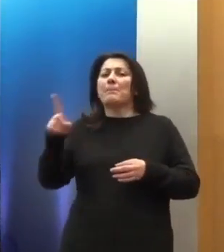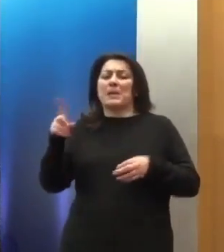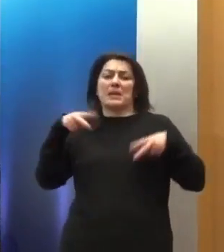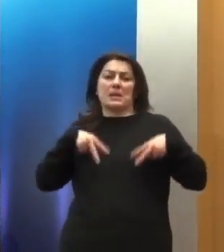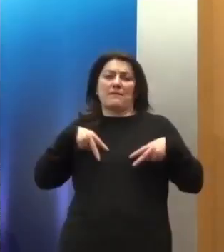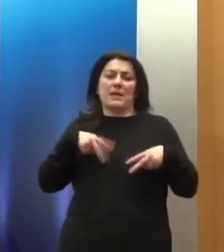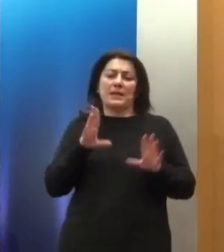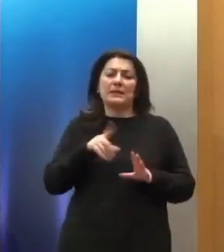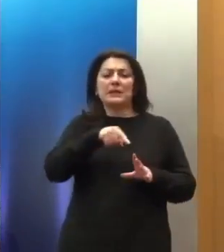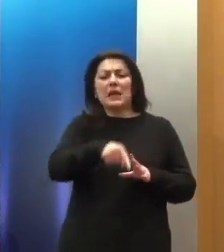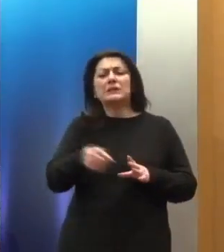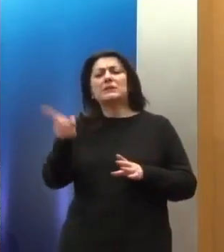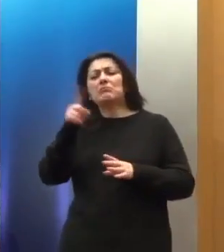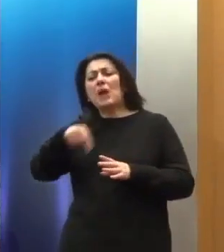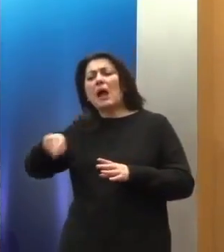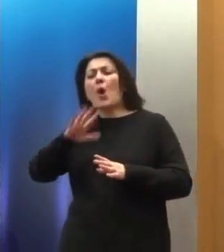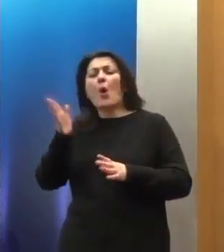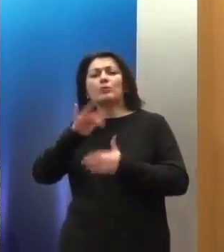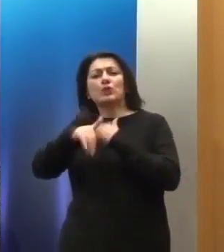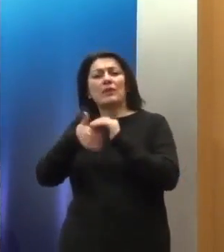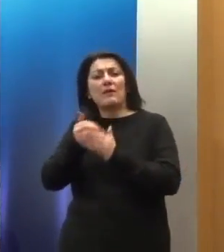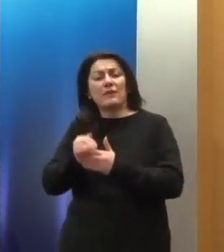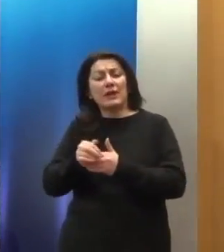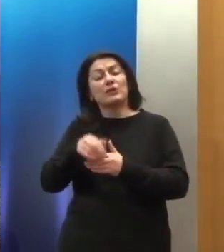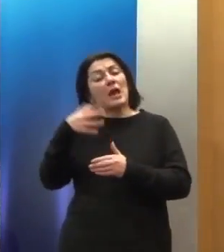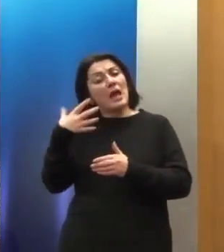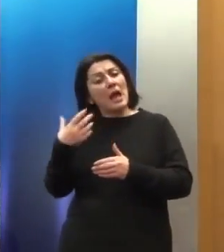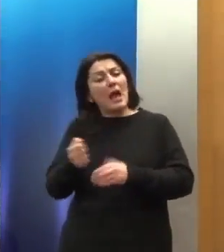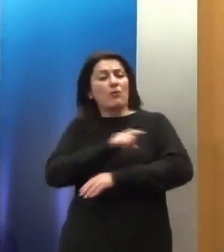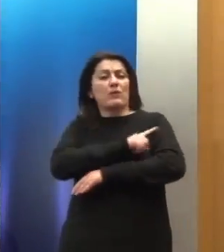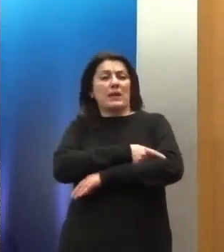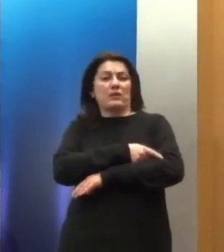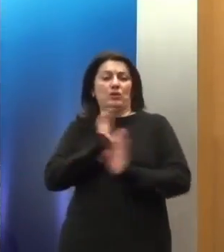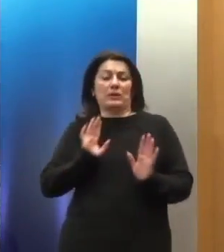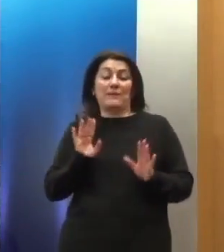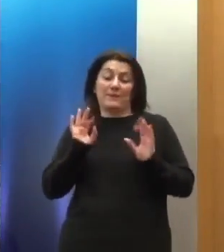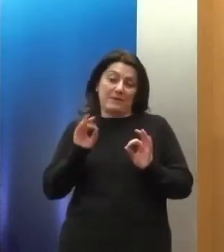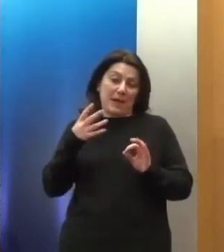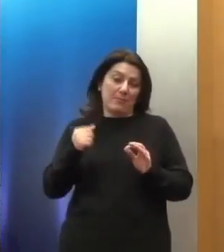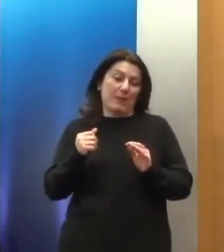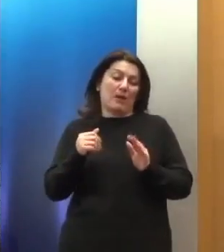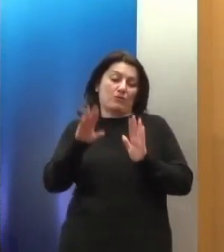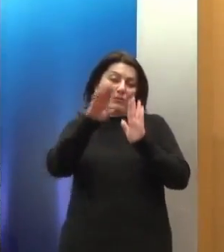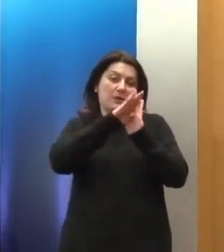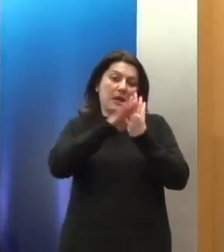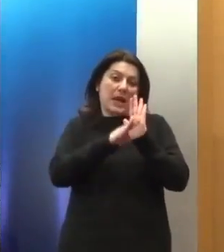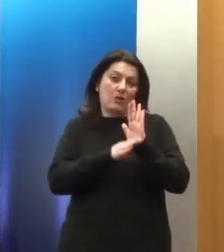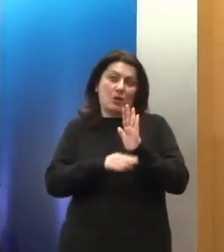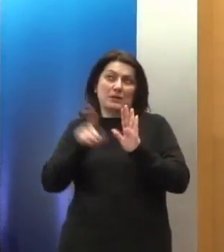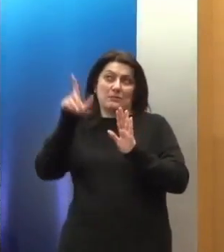μέσα βέβαια σε κάποιους πυροϊσμούς τυλείως τυπικούς που θέτει ο οργανισμός των ΗΕ,